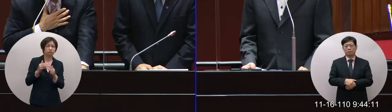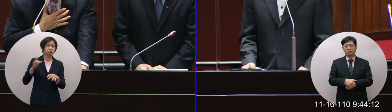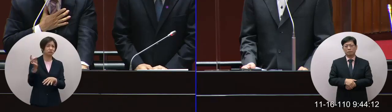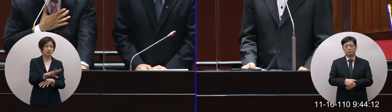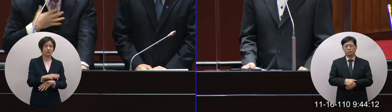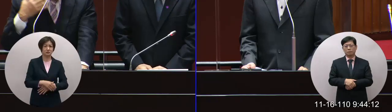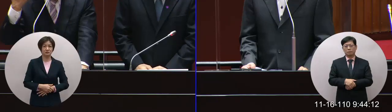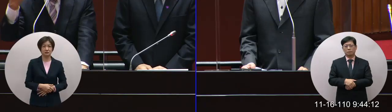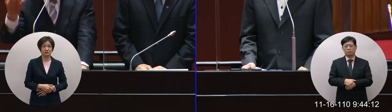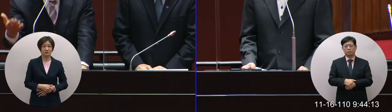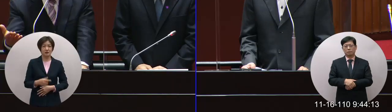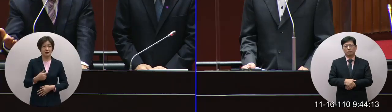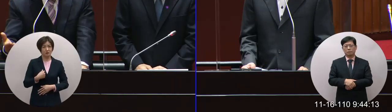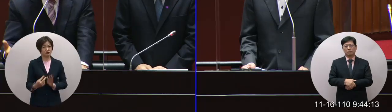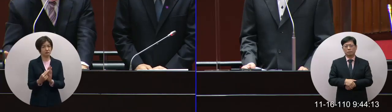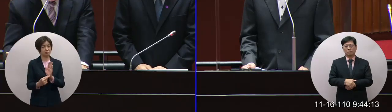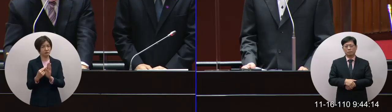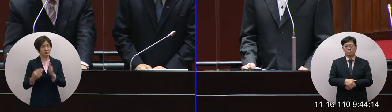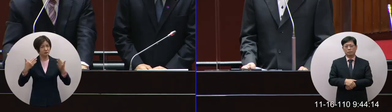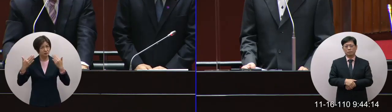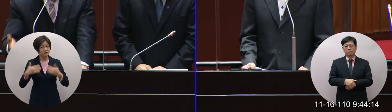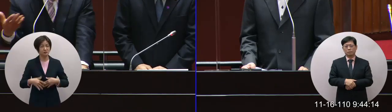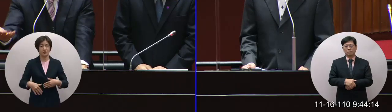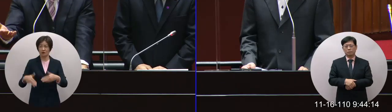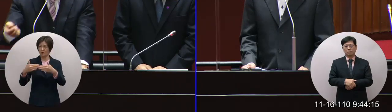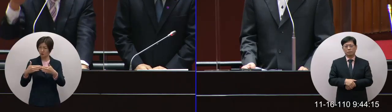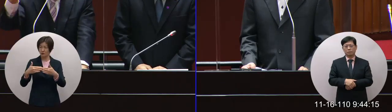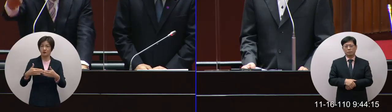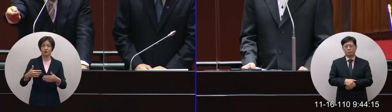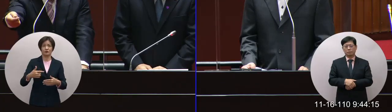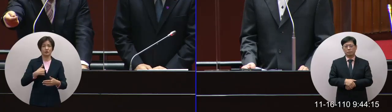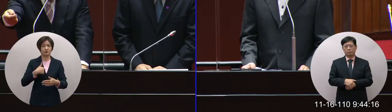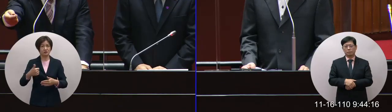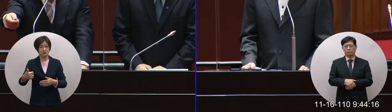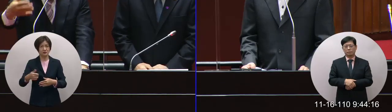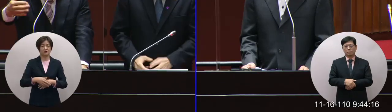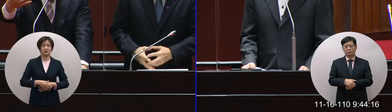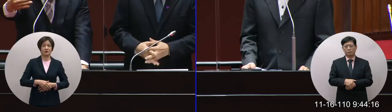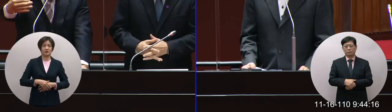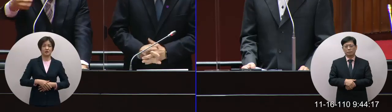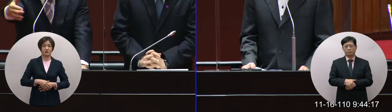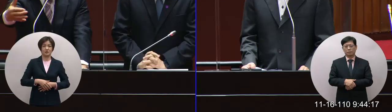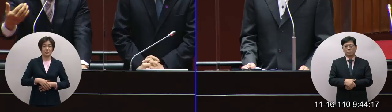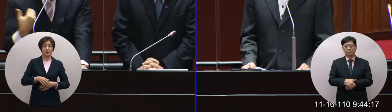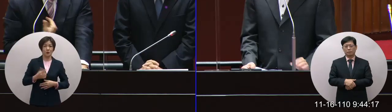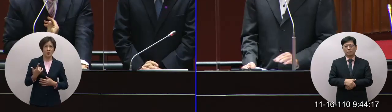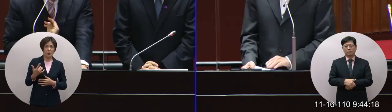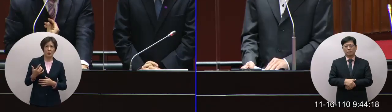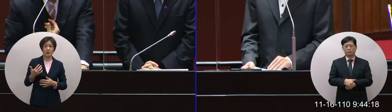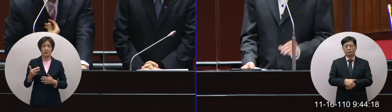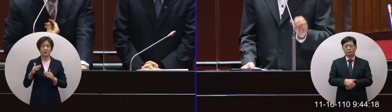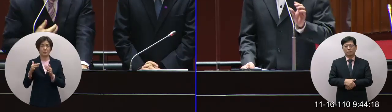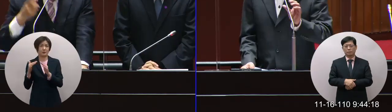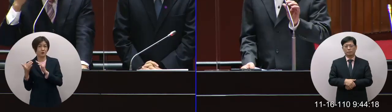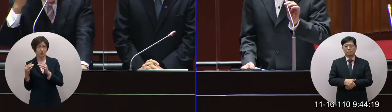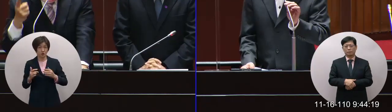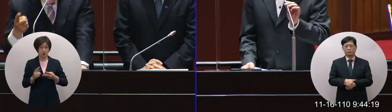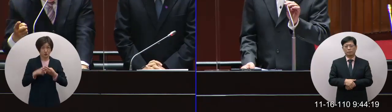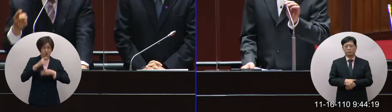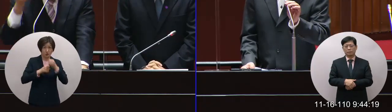非常清楚表示對中國的善意我們絕不會打中國但很希望他不要打台灣